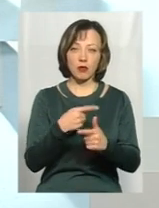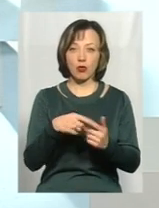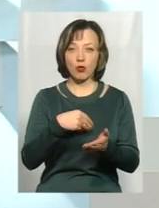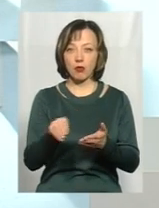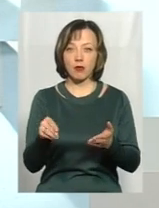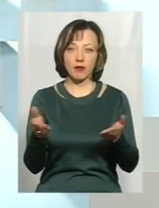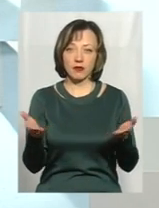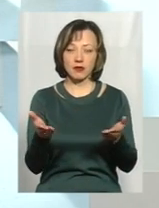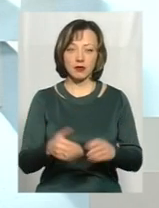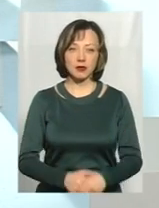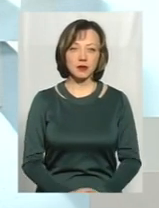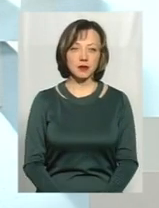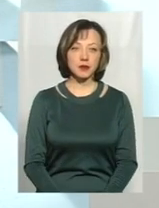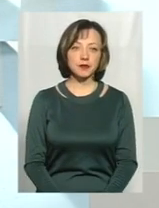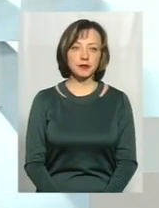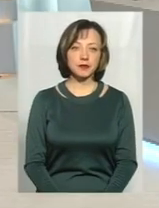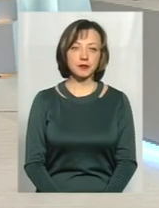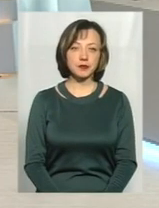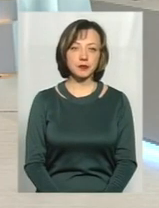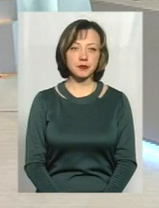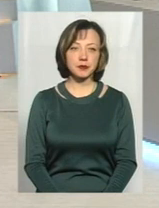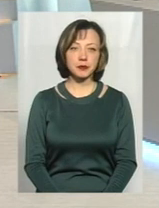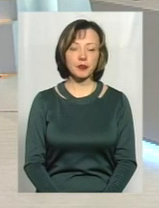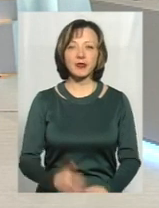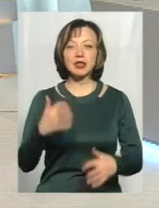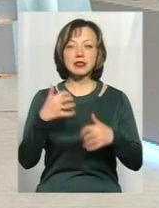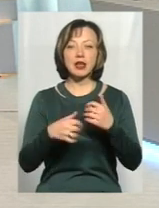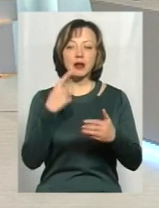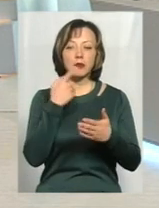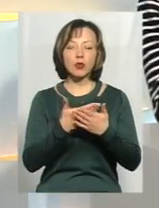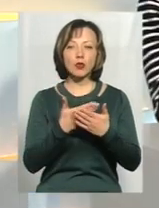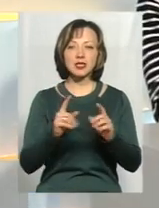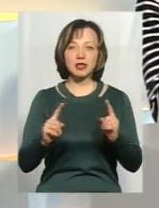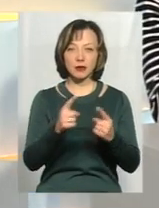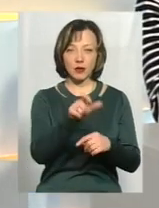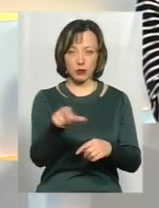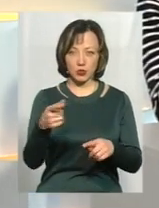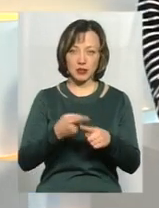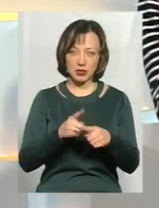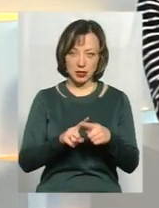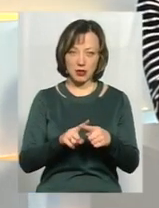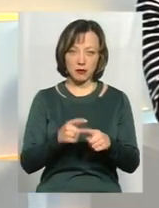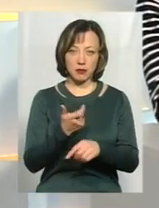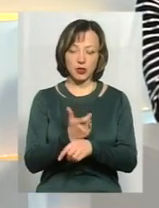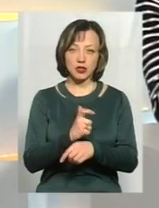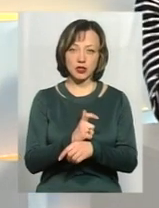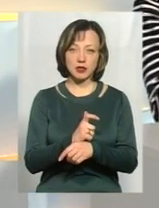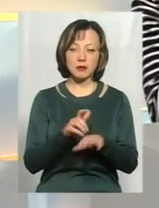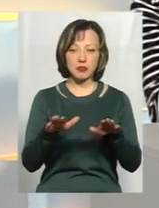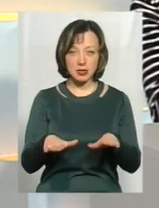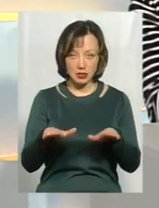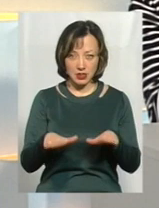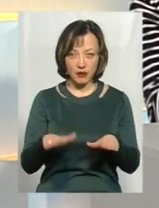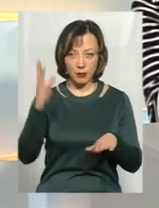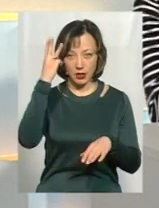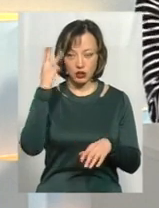якогось там хлопця, і все. Скажіть, серед тих підозрюваних, які їх затримували, це в переважній більшості, це місцеві